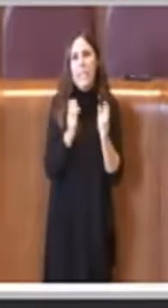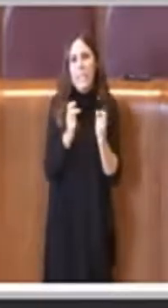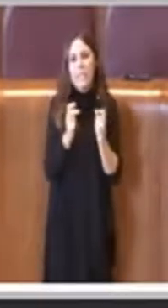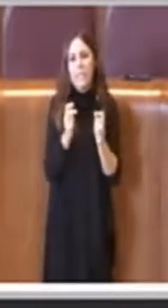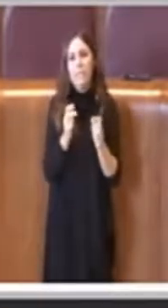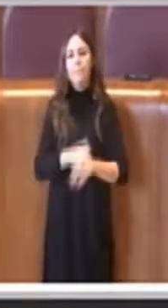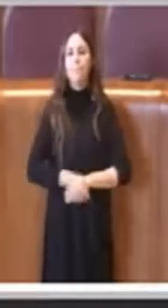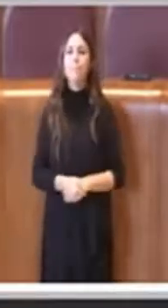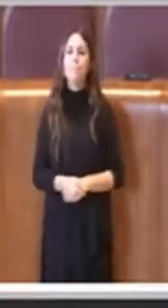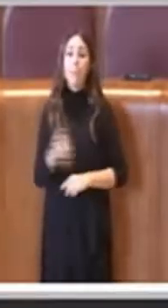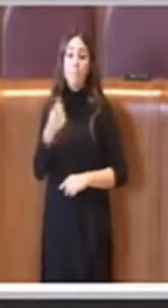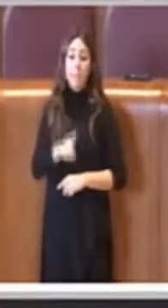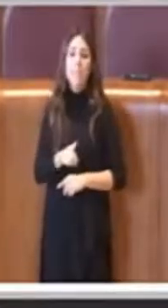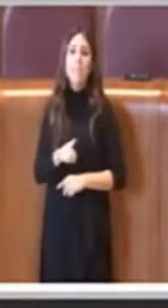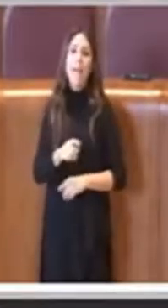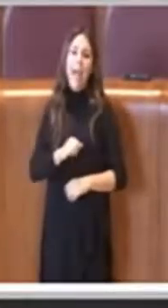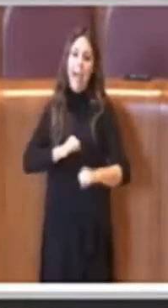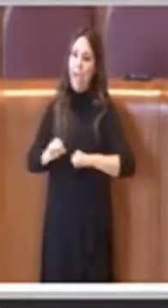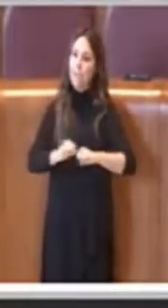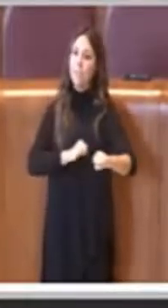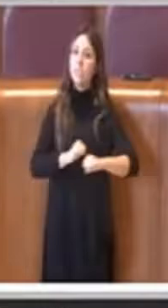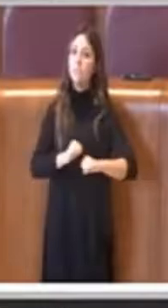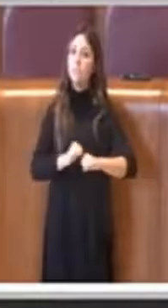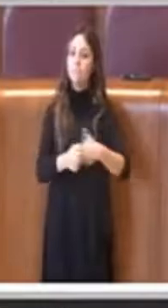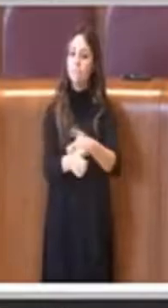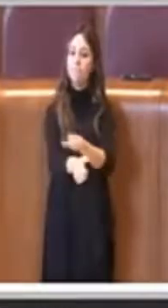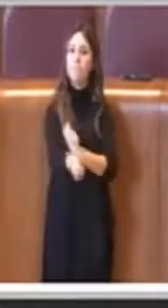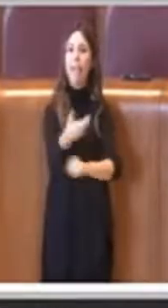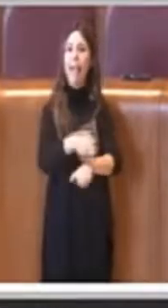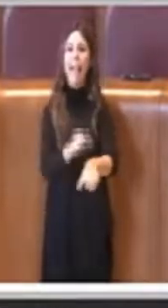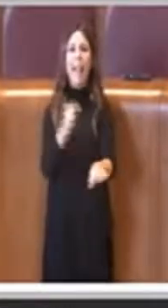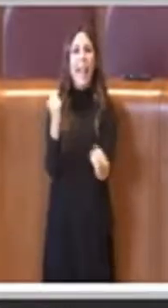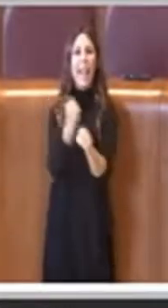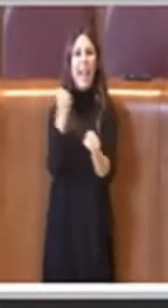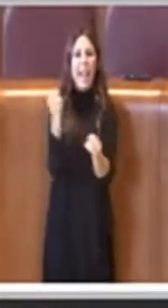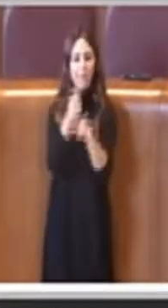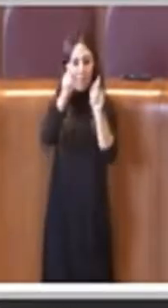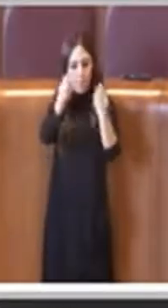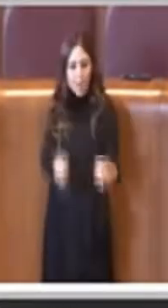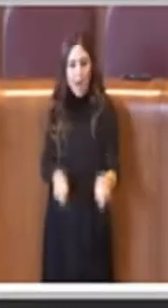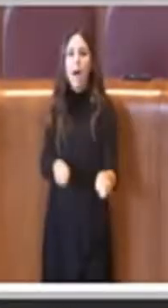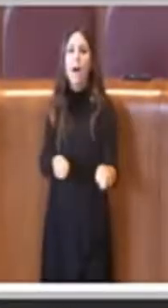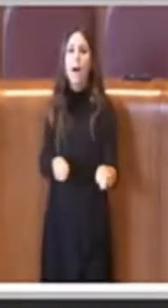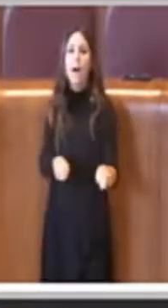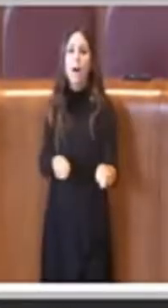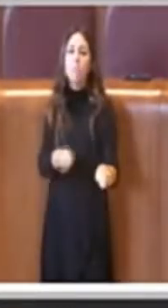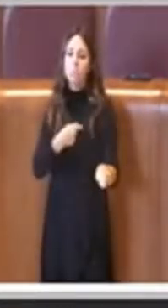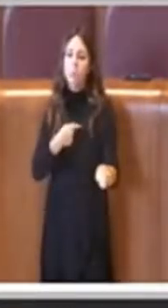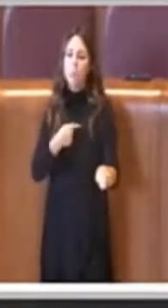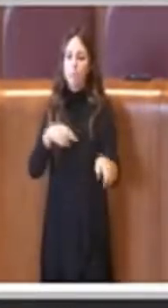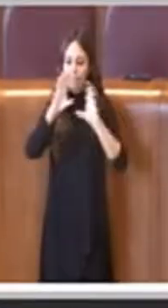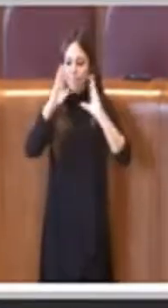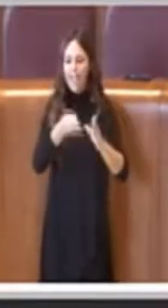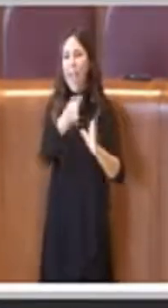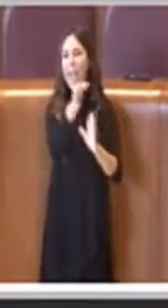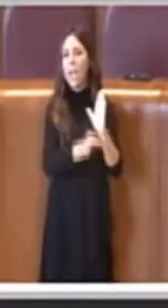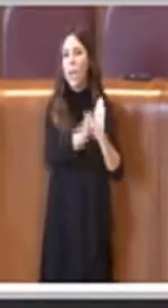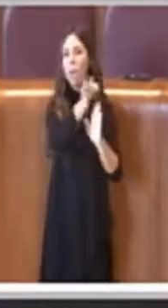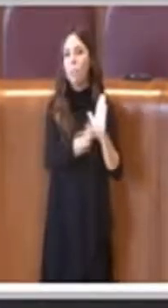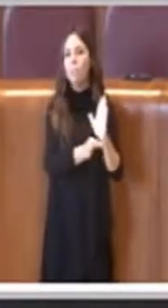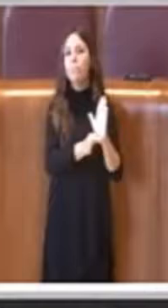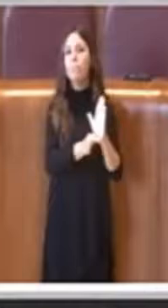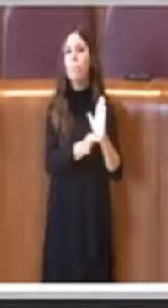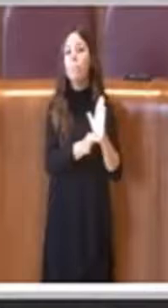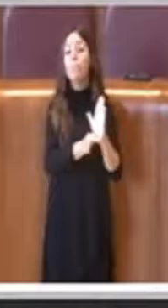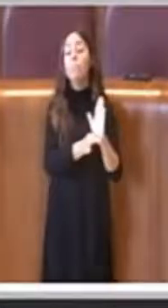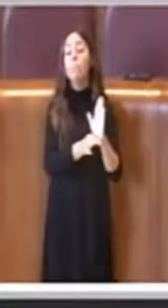dicevo Presidente si è rimboccata le maniche, ha iniziato a lavorare sul regolamento dove ha